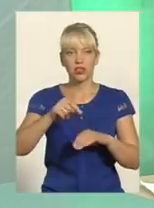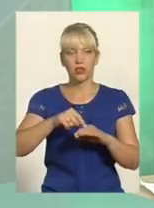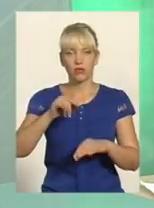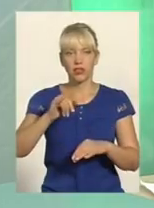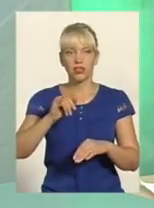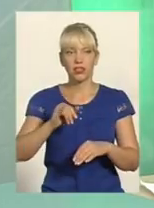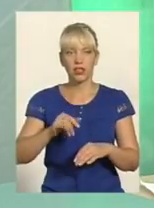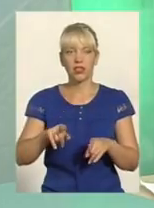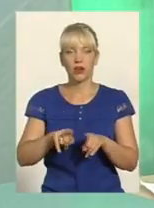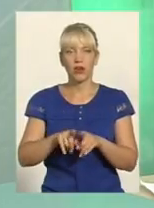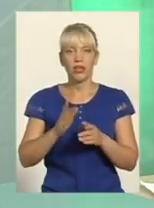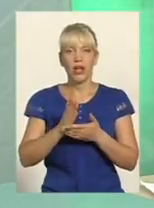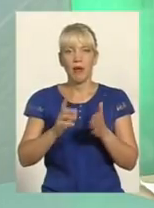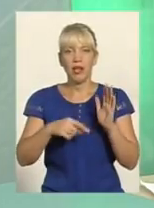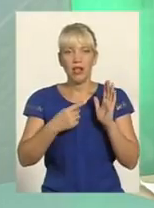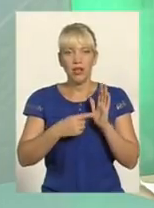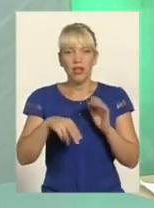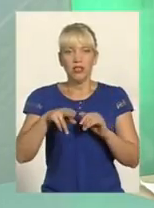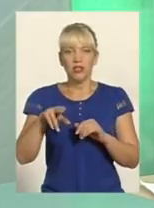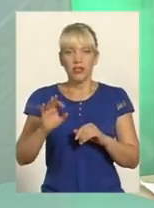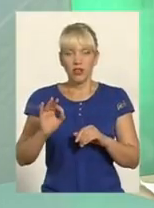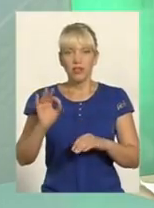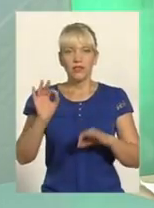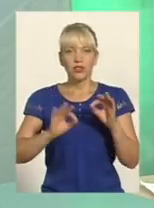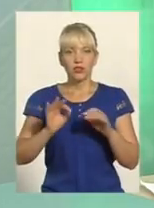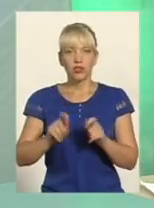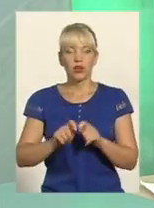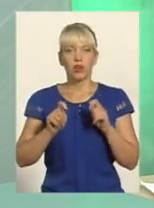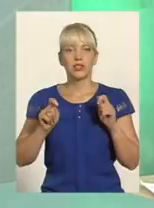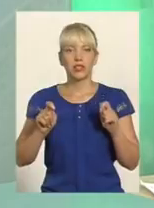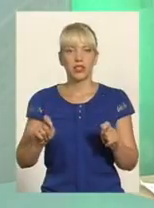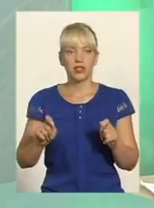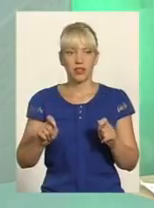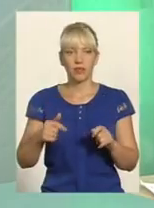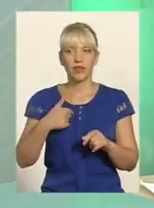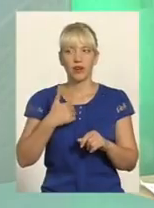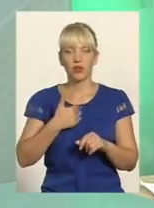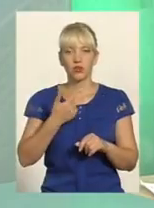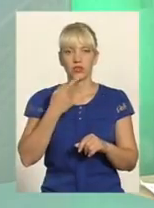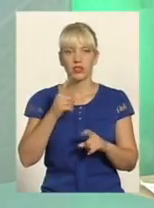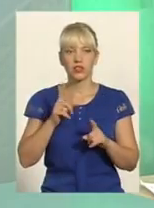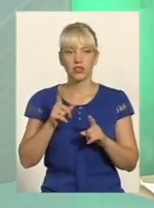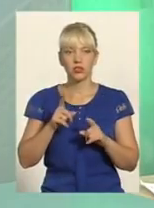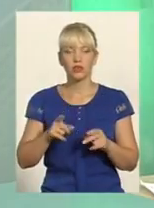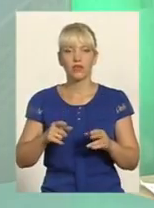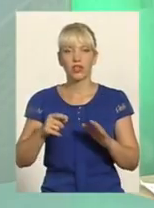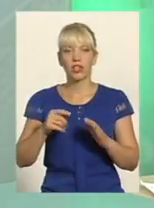стоїть питання щодо відсотку розкриття Я хочу сказати, що в структурі злочинності